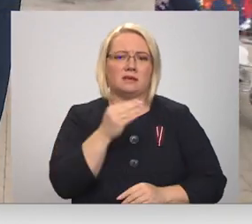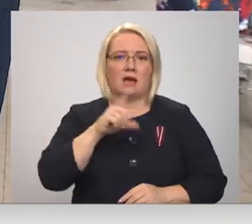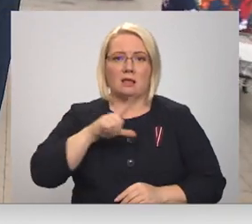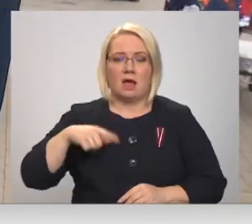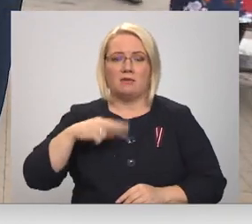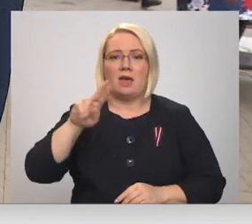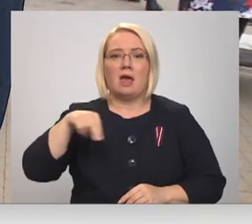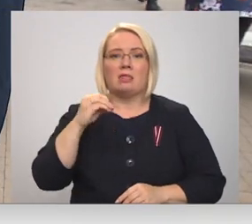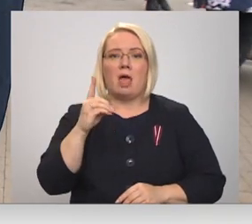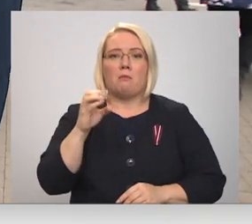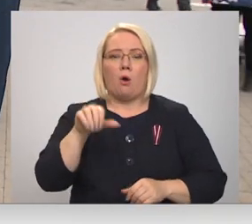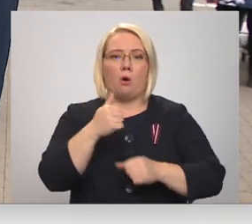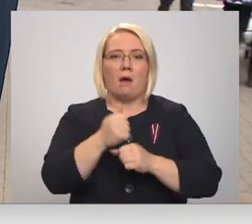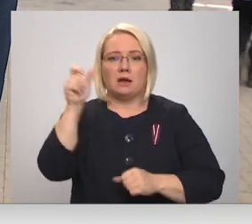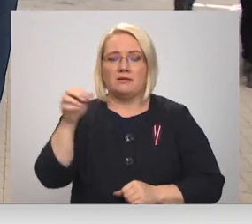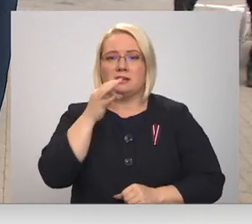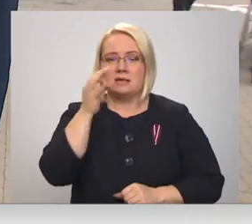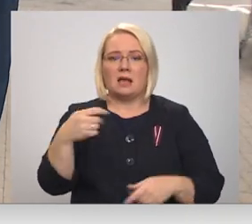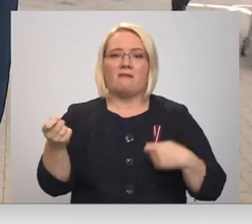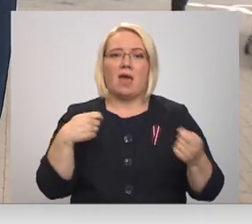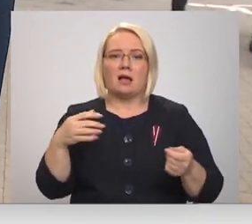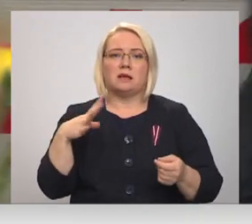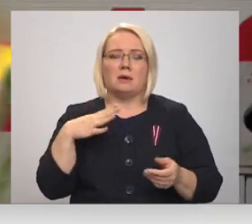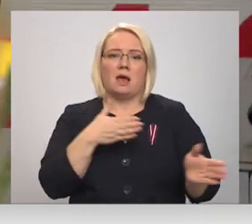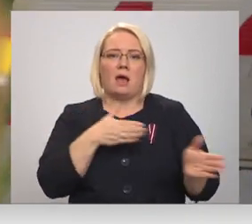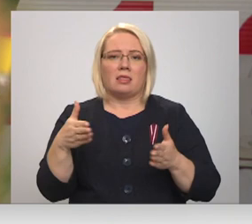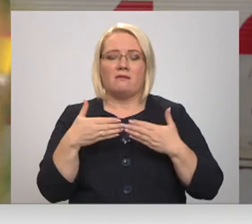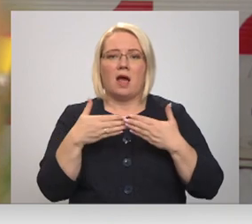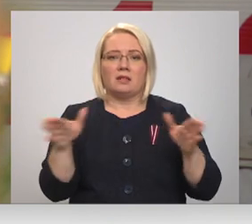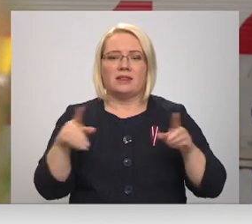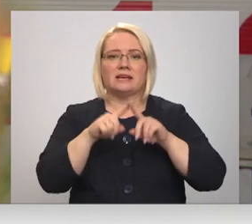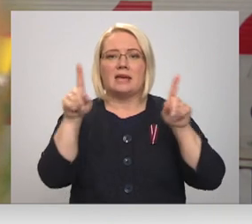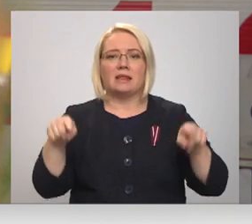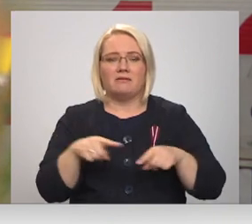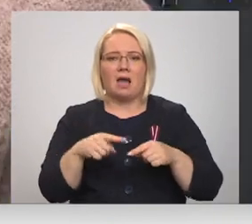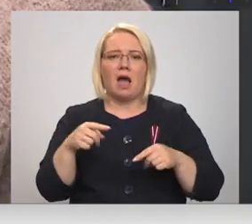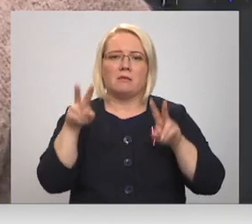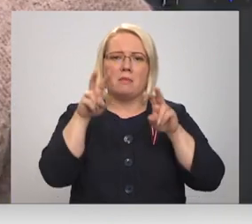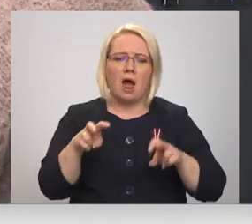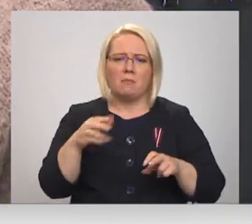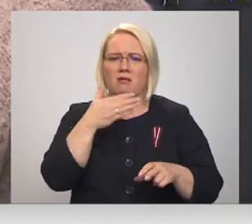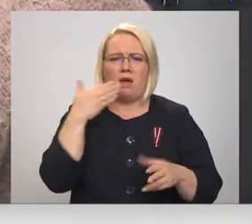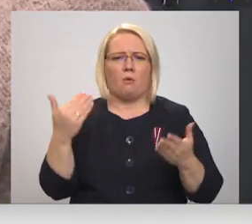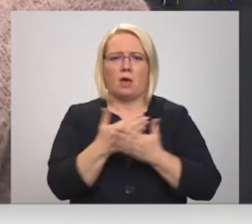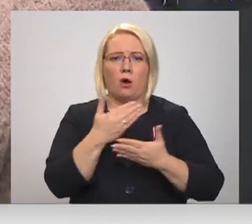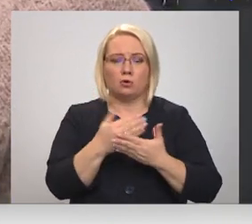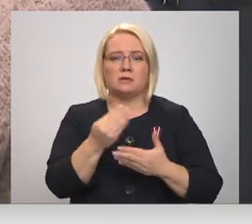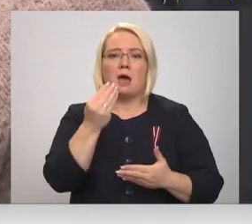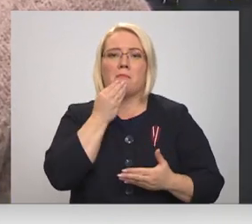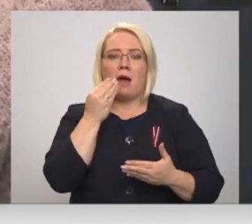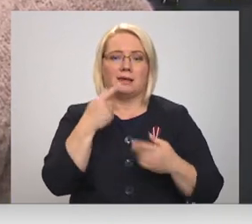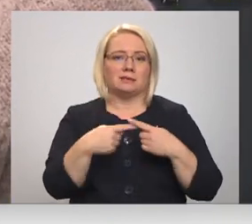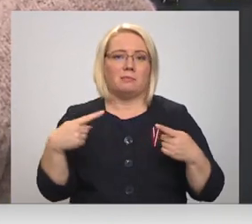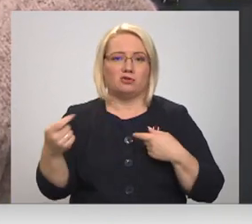Depo pārstāvis stāsta – veikals bija gatavs atvērties. Certifikātu pārbaudu vairs nav jauns izaicinājums. Pārtiks preču veikalu tīklu